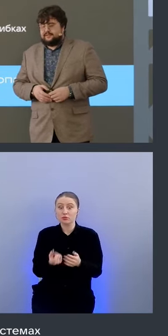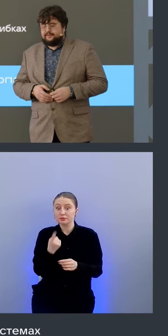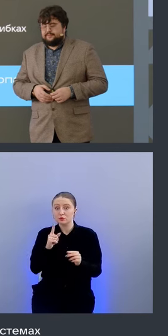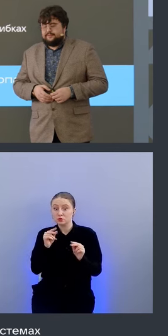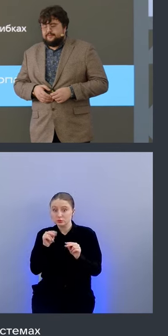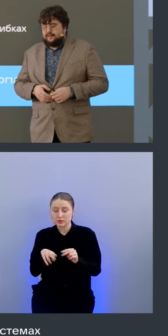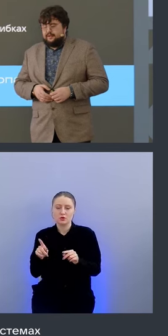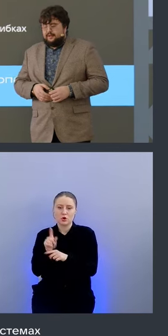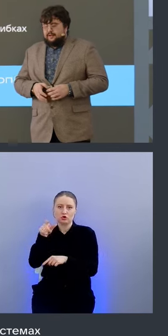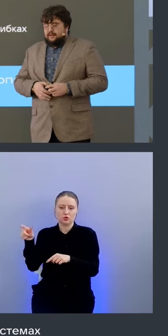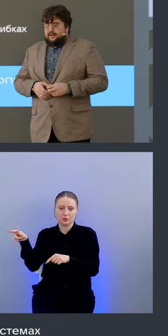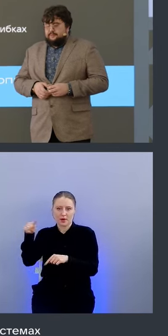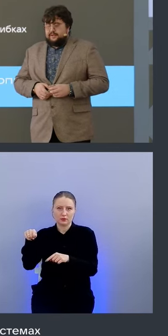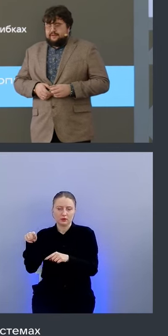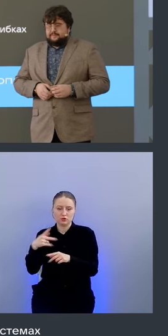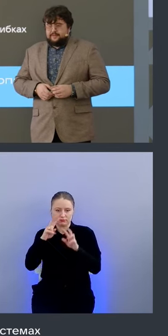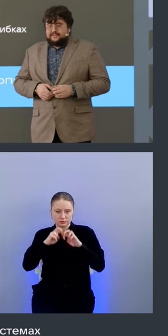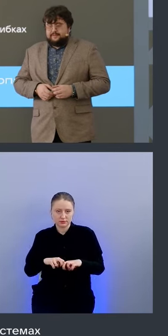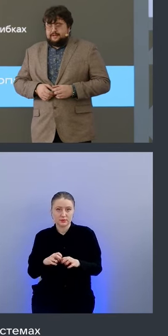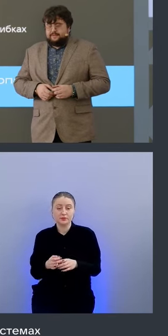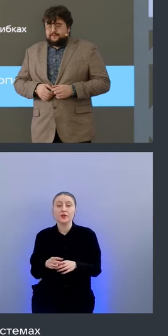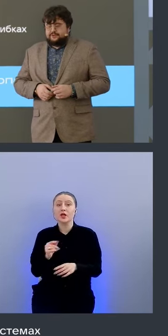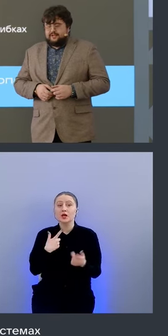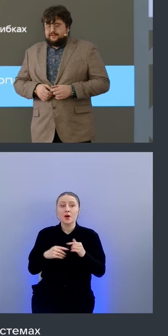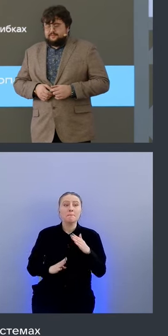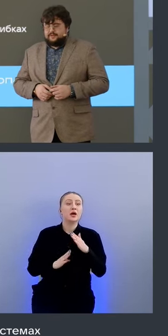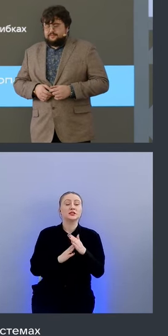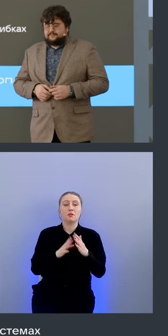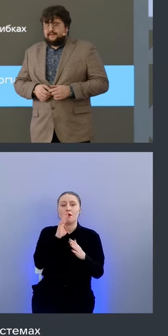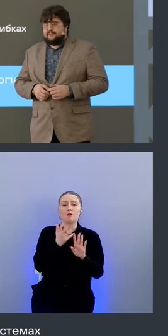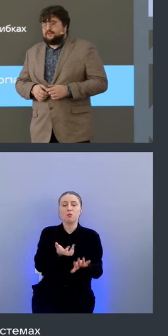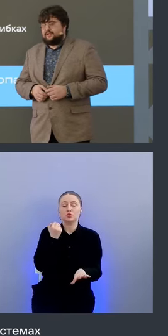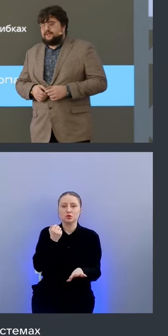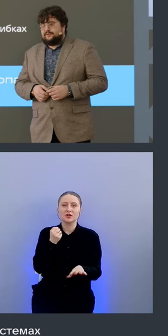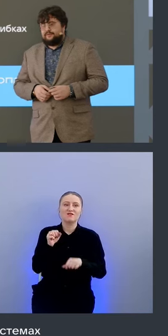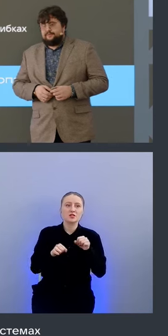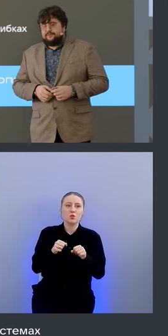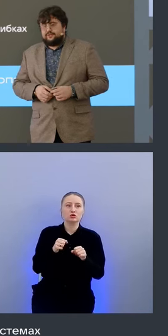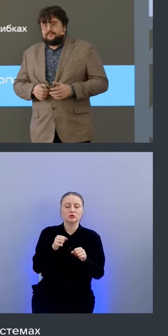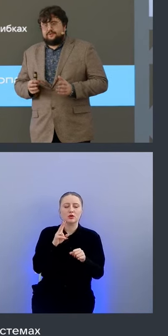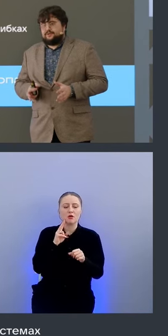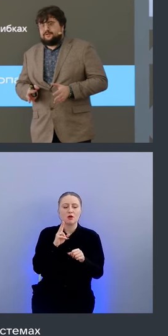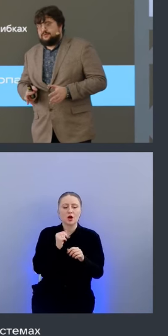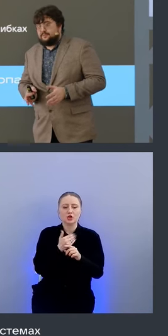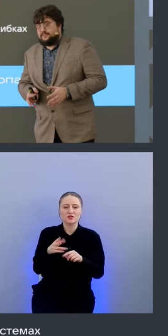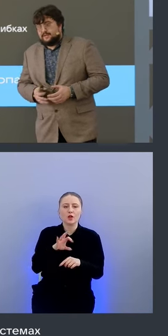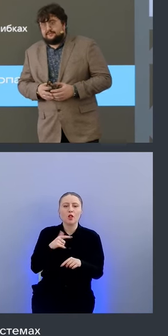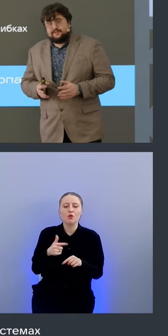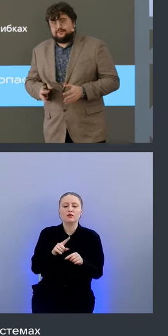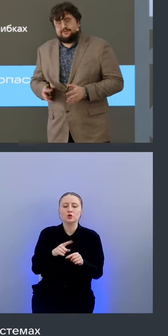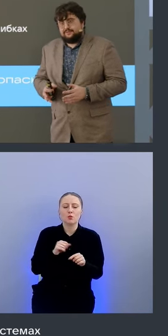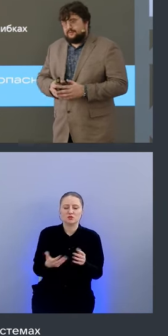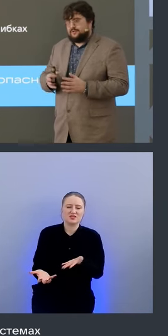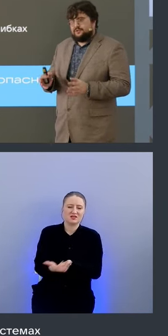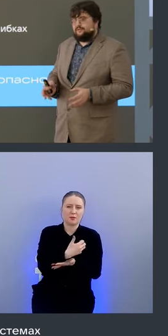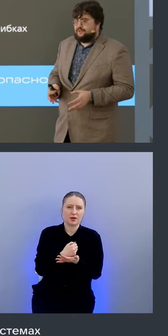расследуют мы максимально получаем максимально возможно количество логов получаем которые только можем собрать со